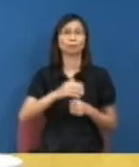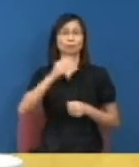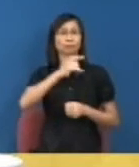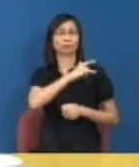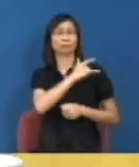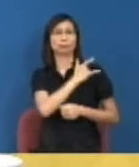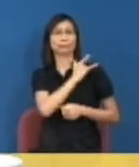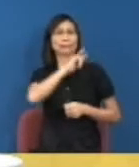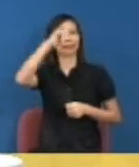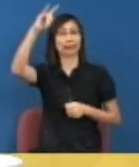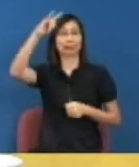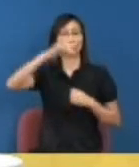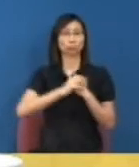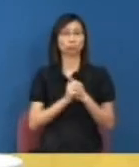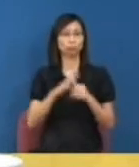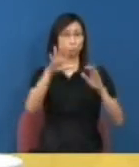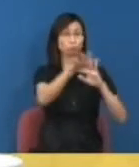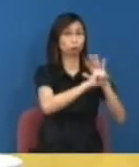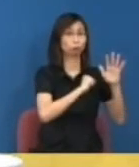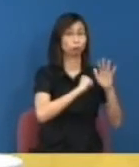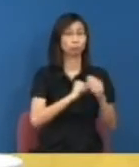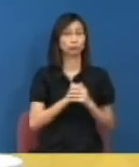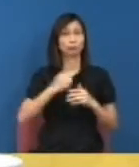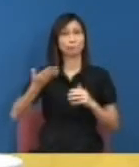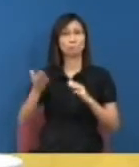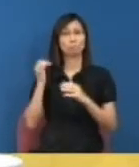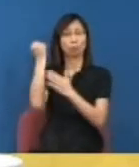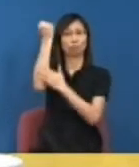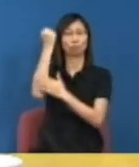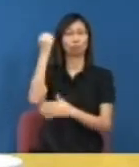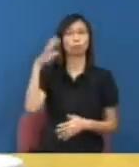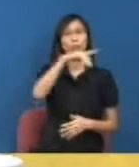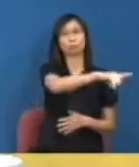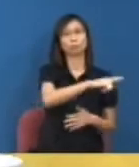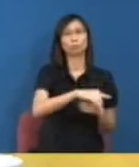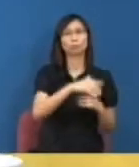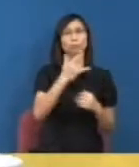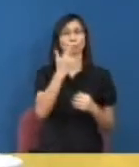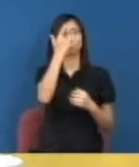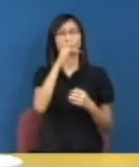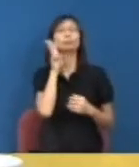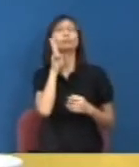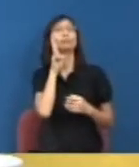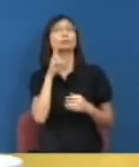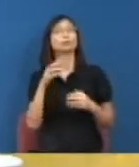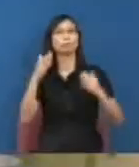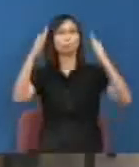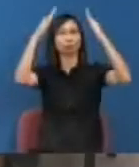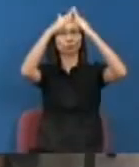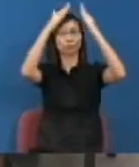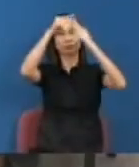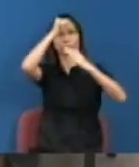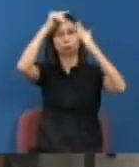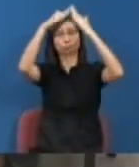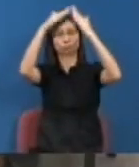一些反納粹分子如果那些反納粹分子走進一間修道院的在山上瑞士大家嘗試去表現